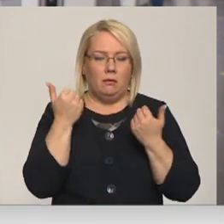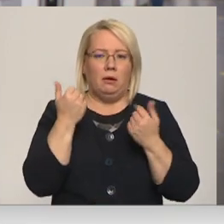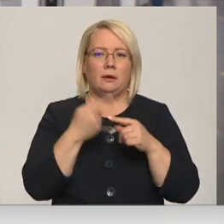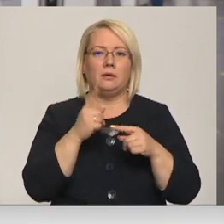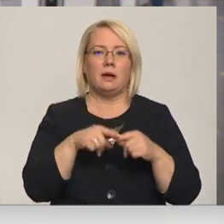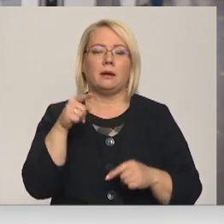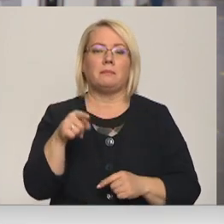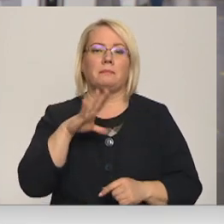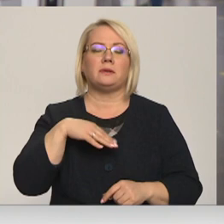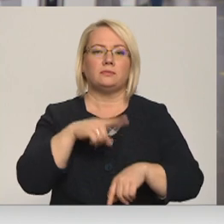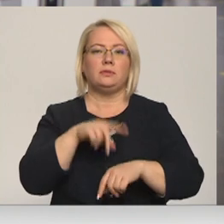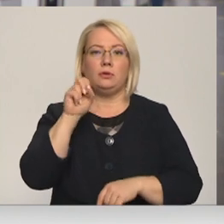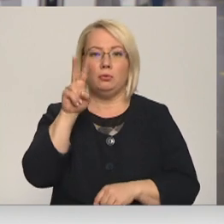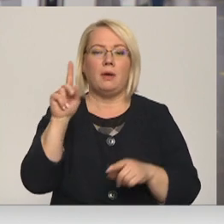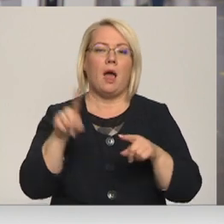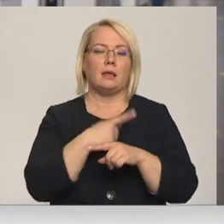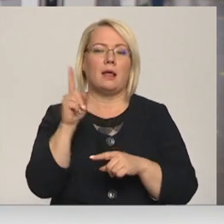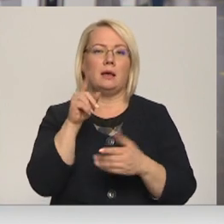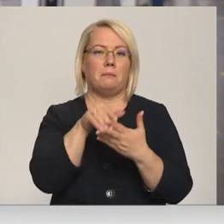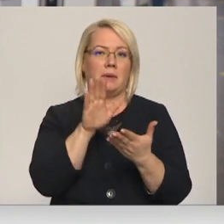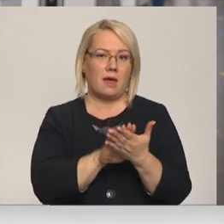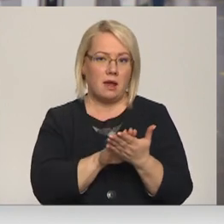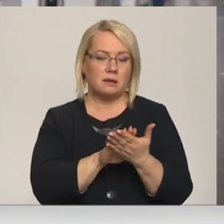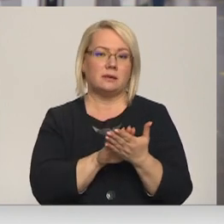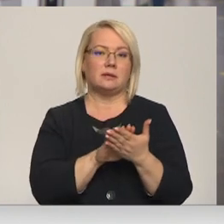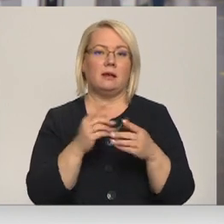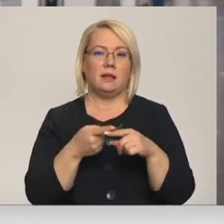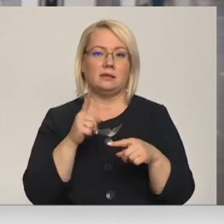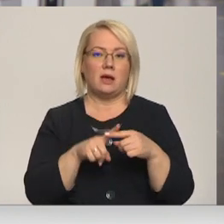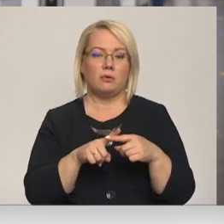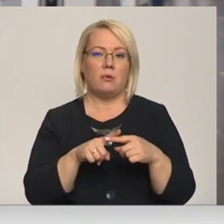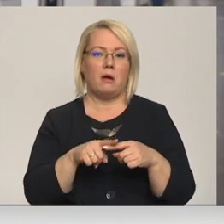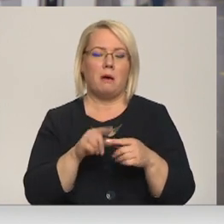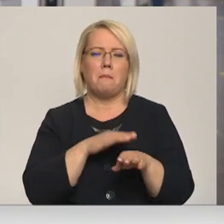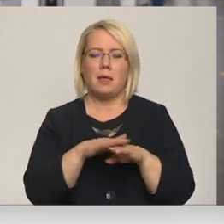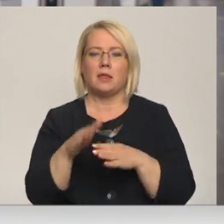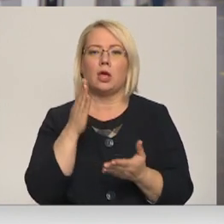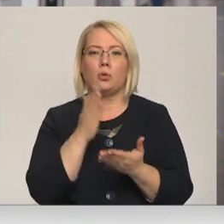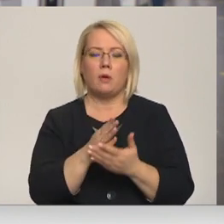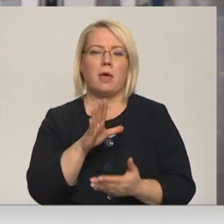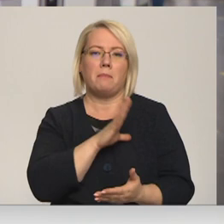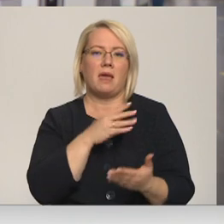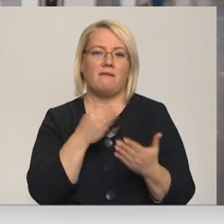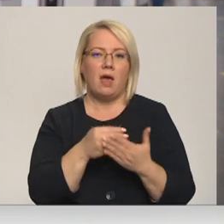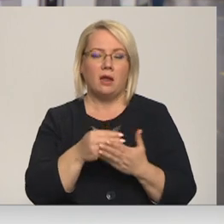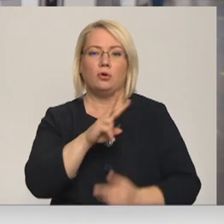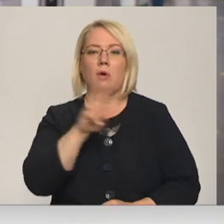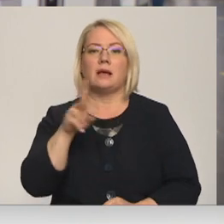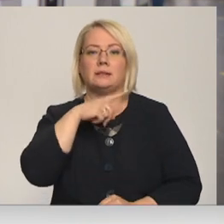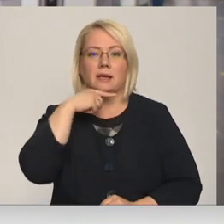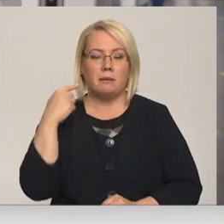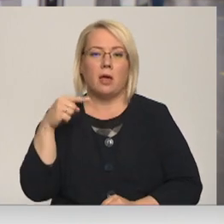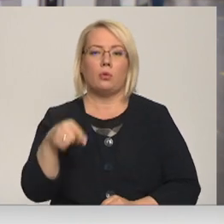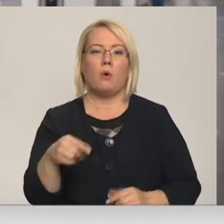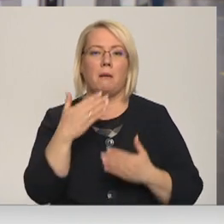Pēc 12 atkal ir pieraksts pilnāks. Līdz ar to, es uzskatu, pilnīgi noteikti bija vērts. Tie, kas gribēja, tie arī šo